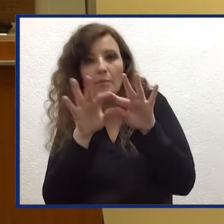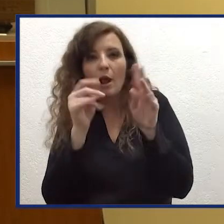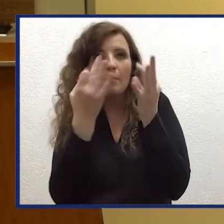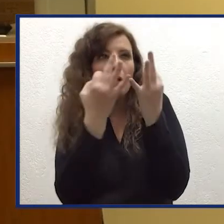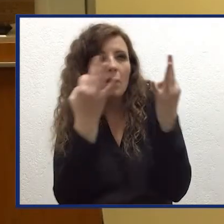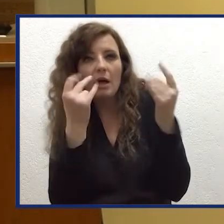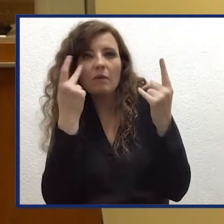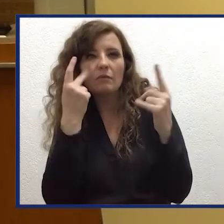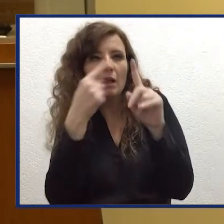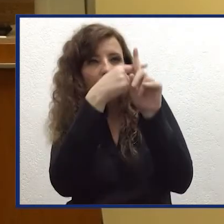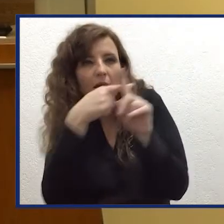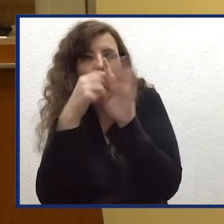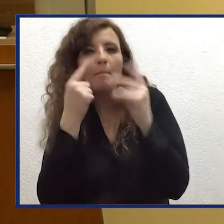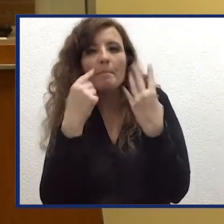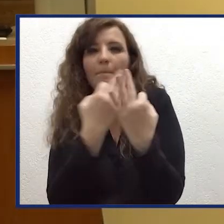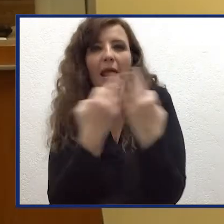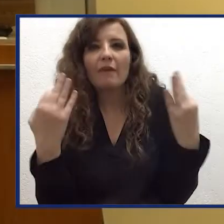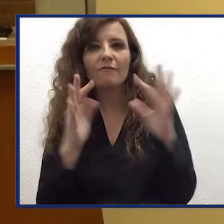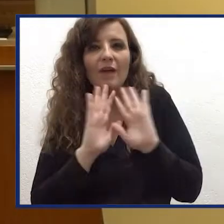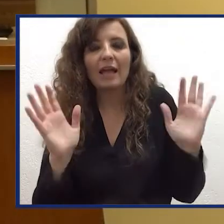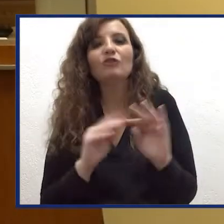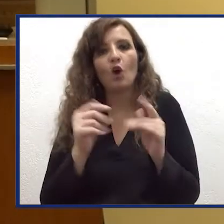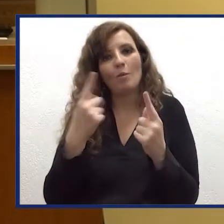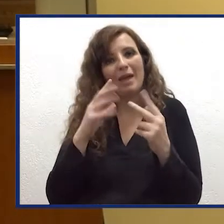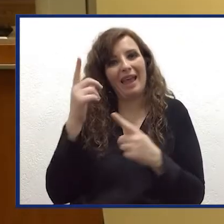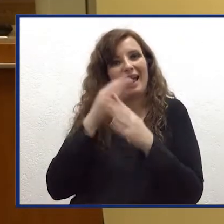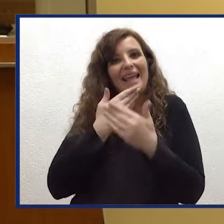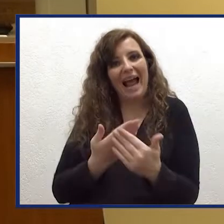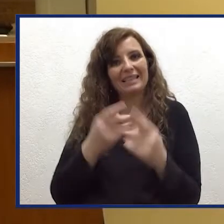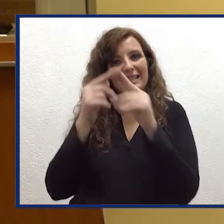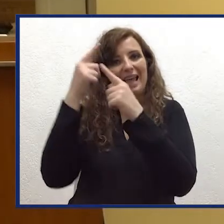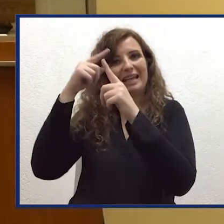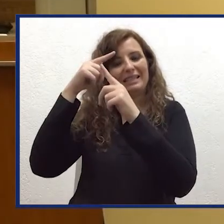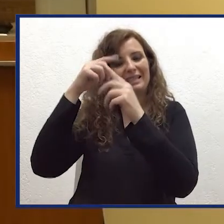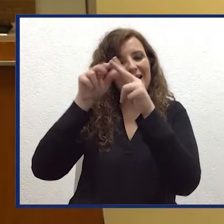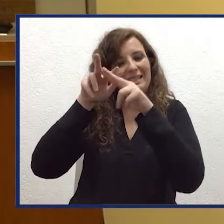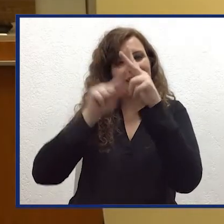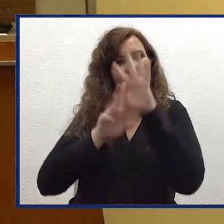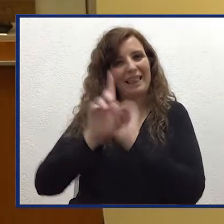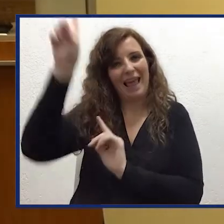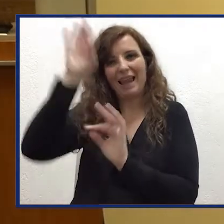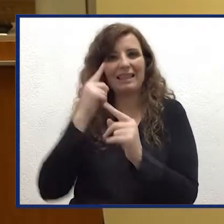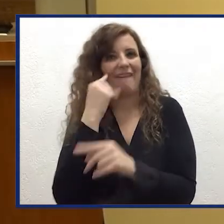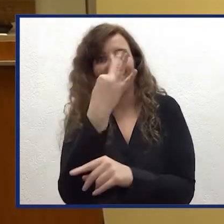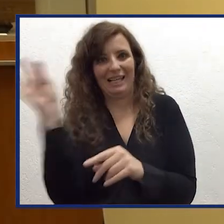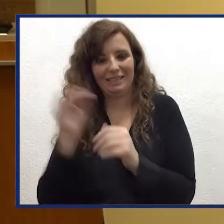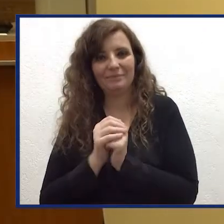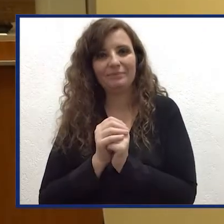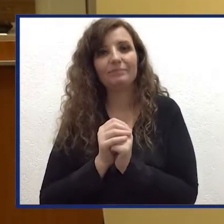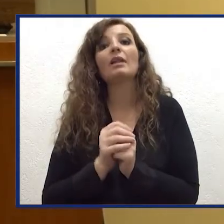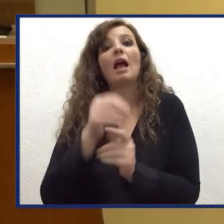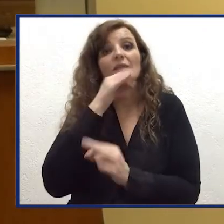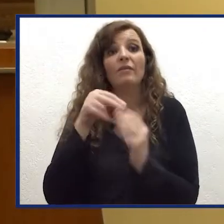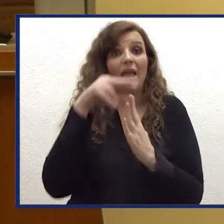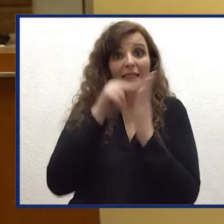ladica sia molto meglio definita e dettagliata rispetto all'utilizzo, ad esempio, dei dati ABO-HR. La disponibilità dei dati Sentinel,